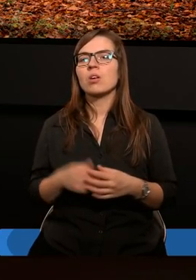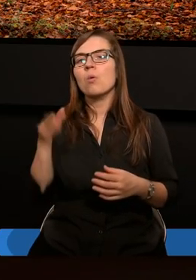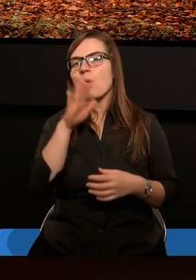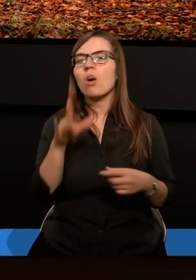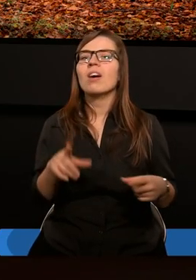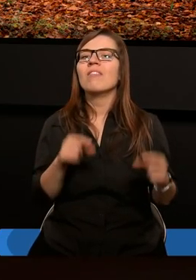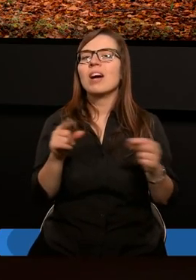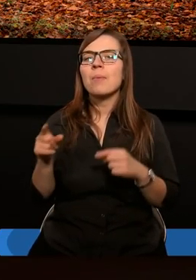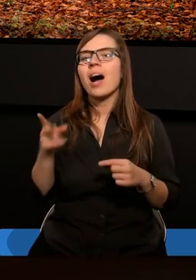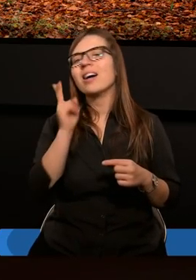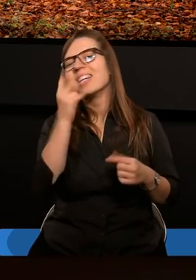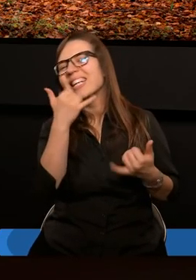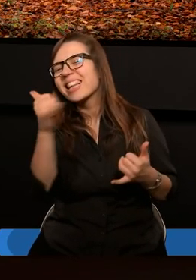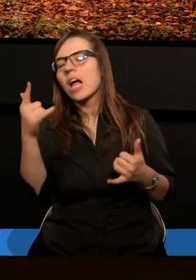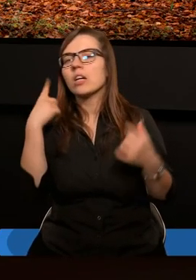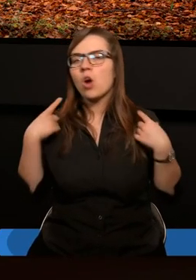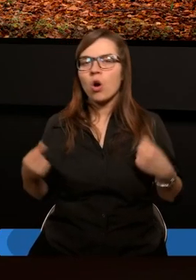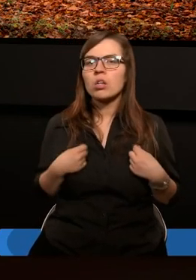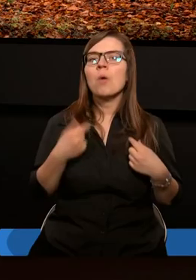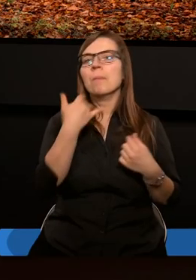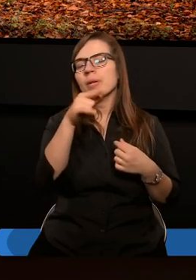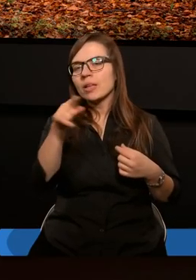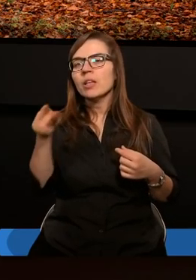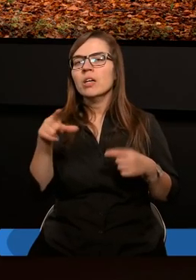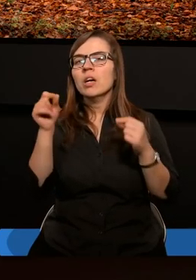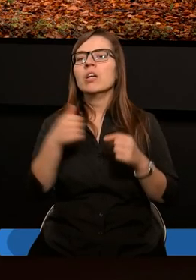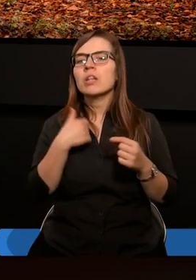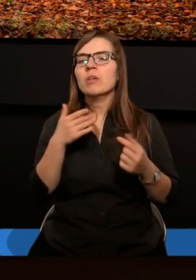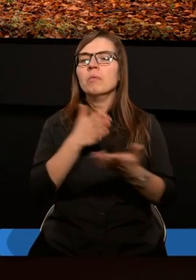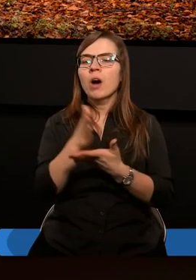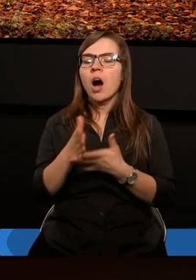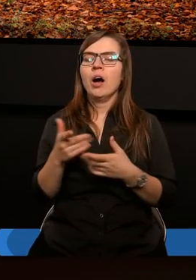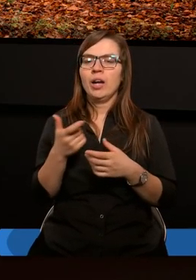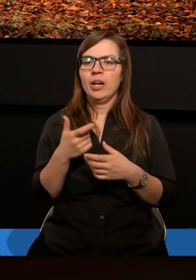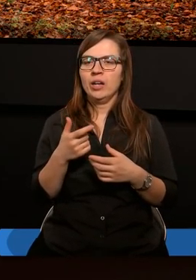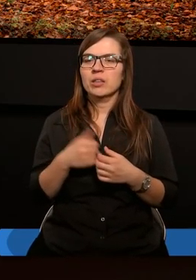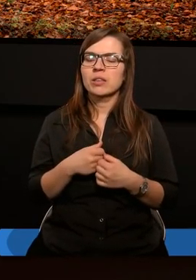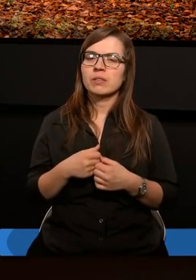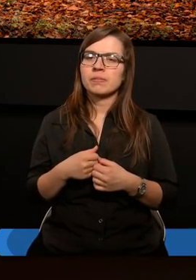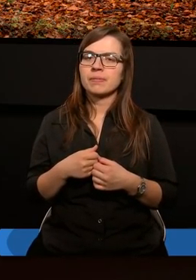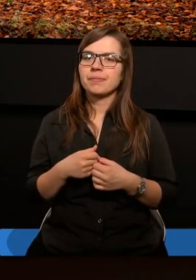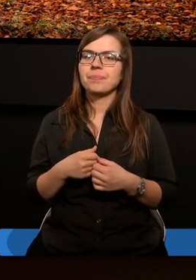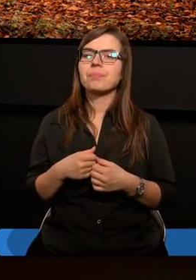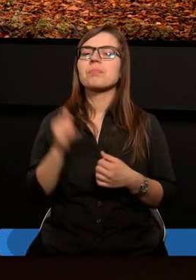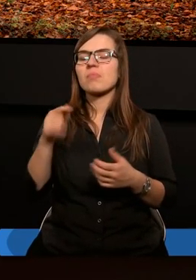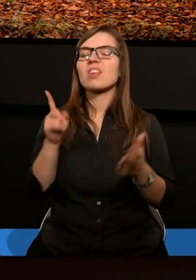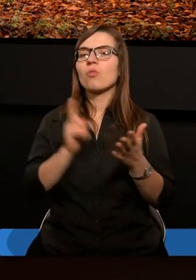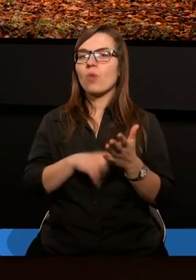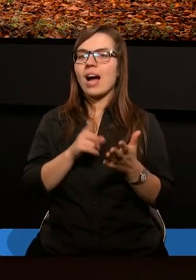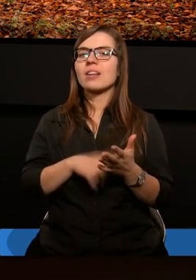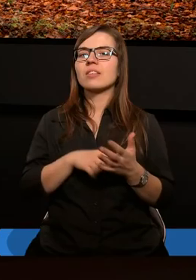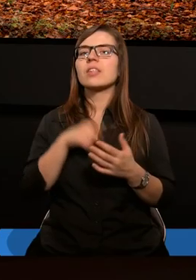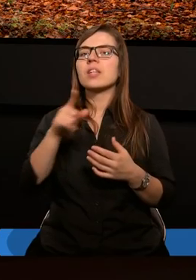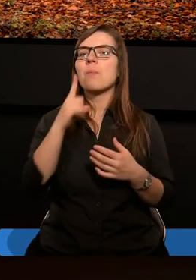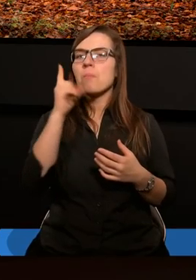Bóg wybrał kogoś innego do tej roli, Kościół nowotestamentowy, ludzi z różnych narodów i oni właśnie